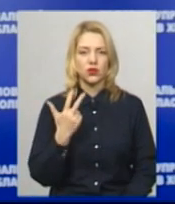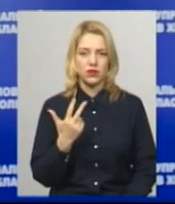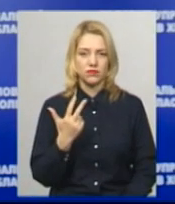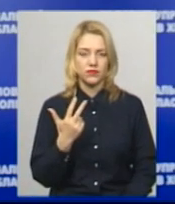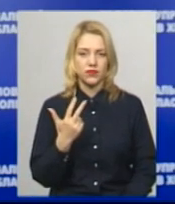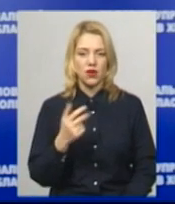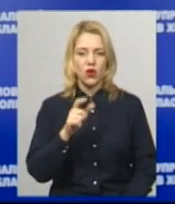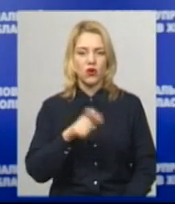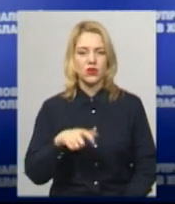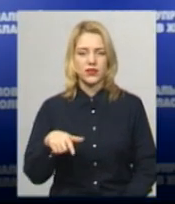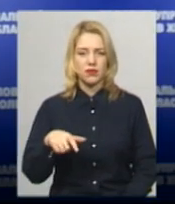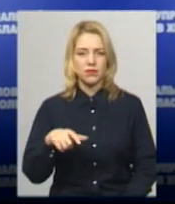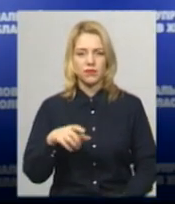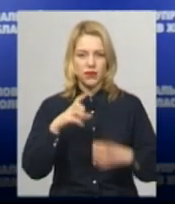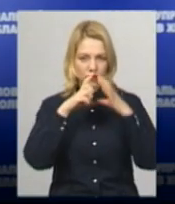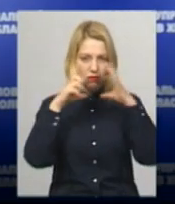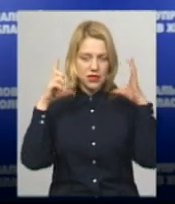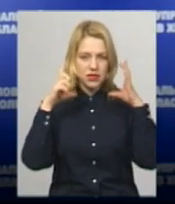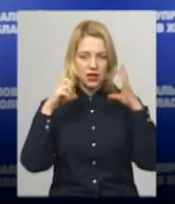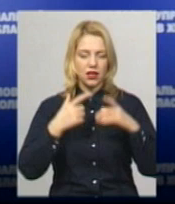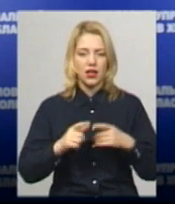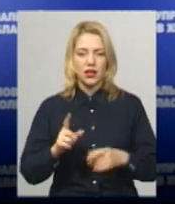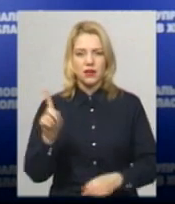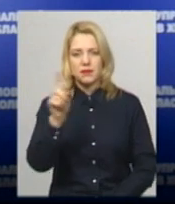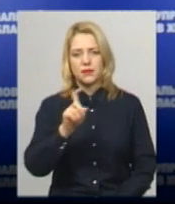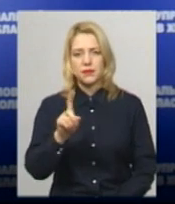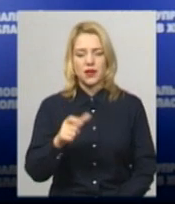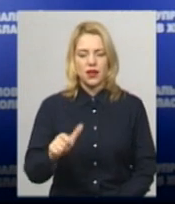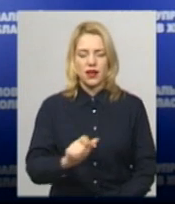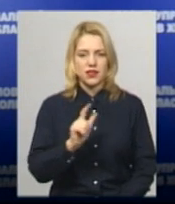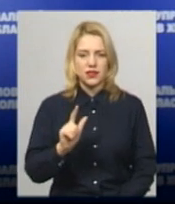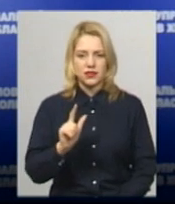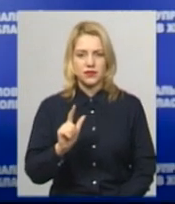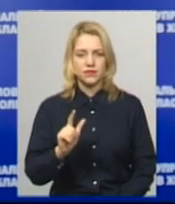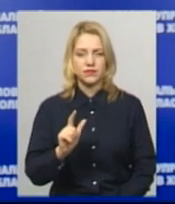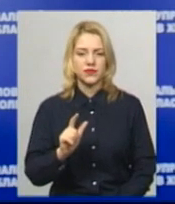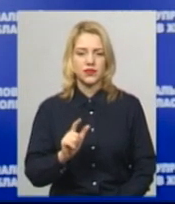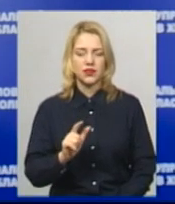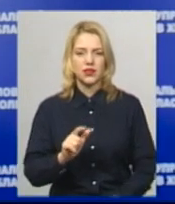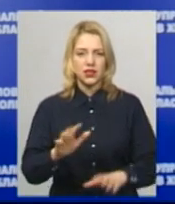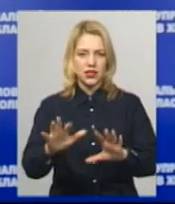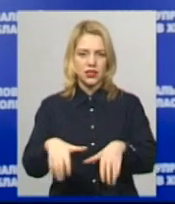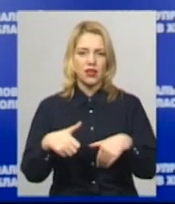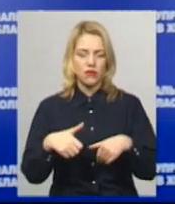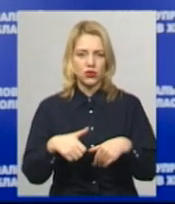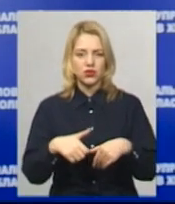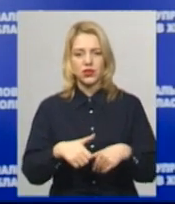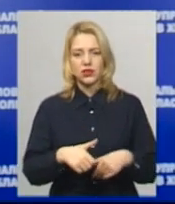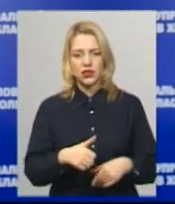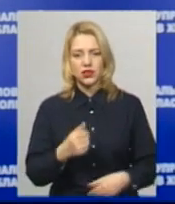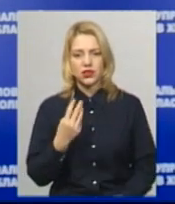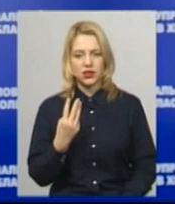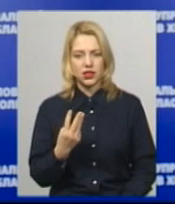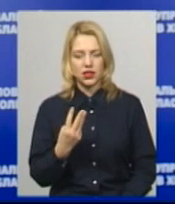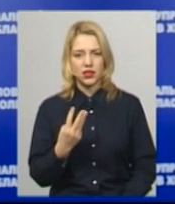осіб в масках, розпиливши слідоточивий газ в салоні потерпілих, заволоділи тоді трьома з